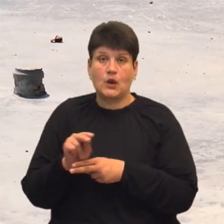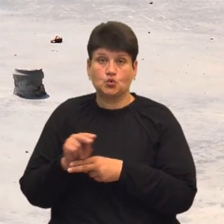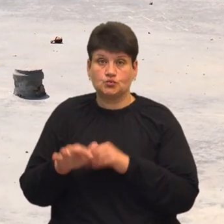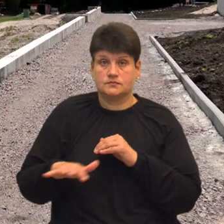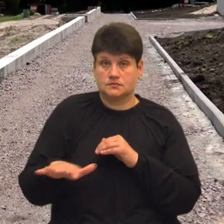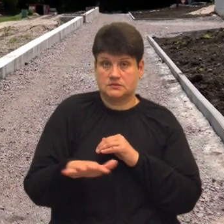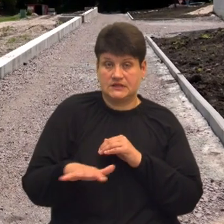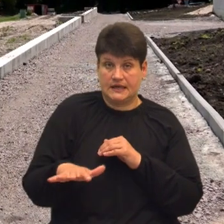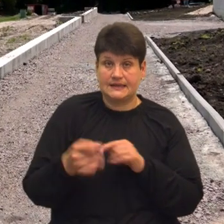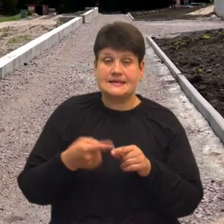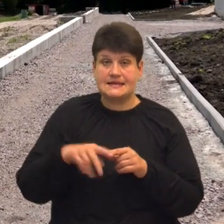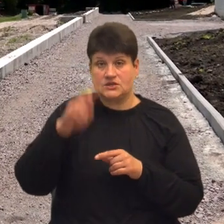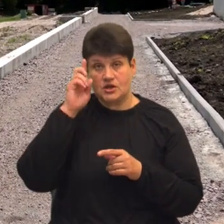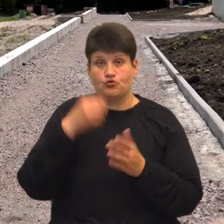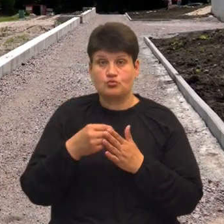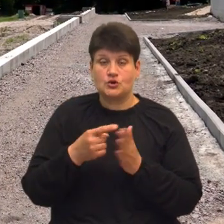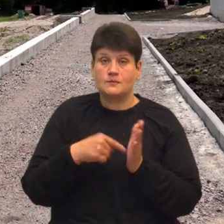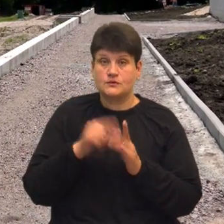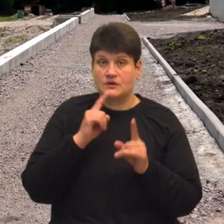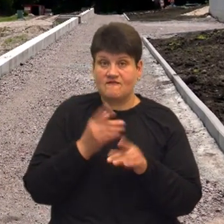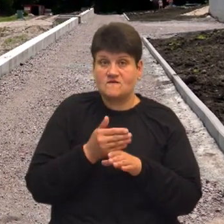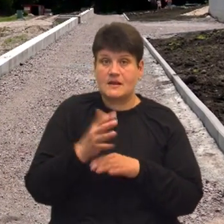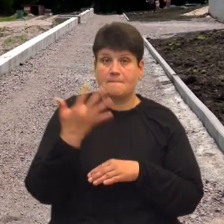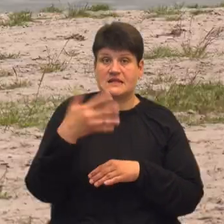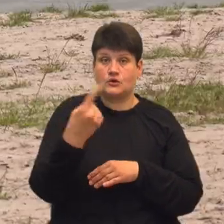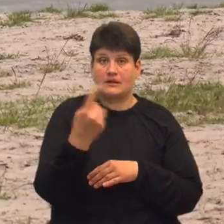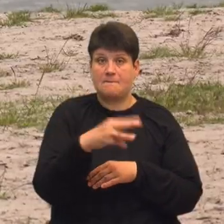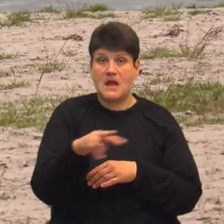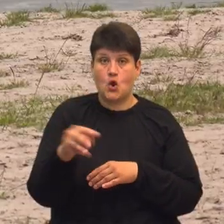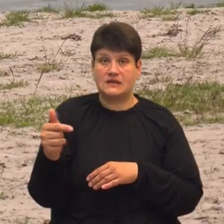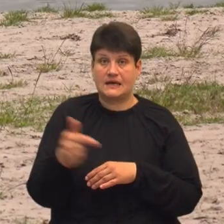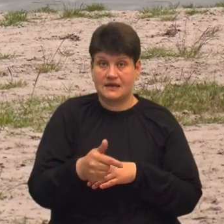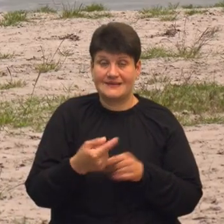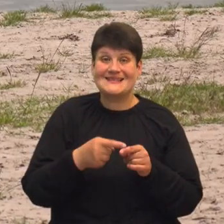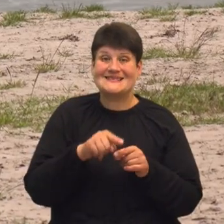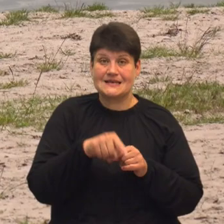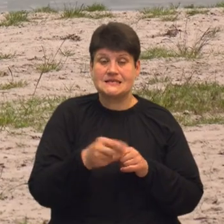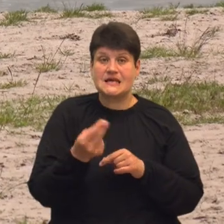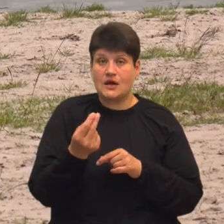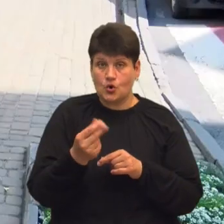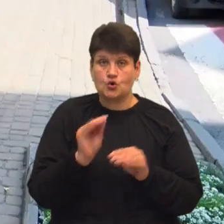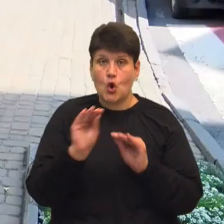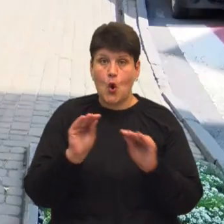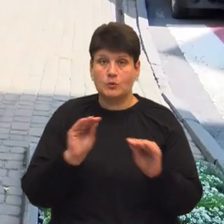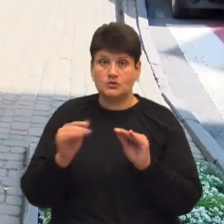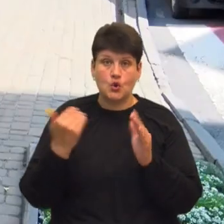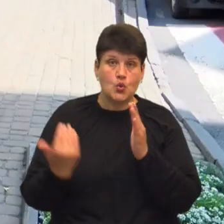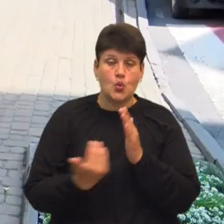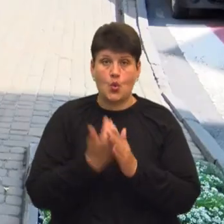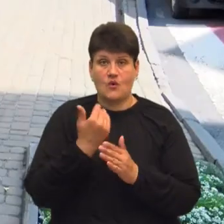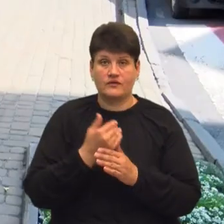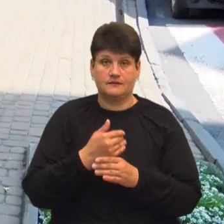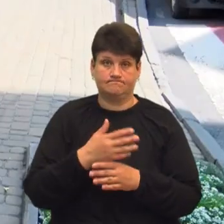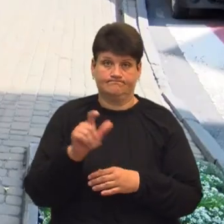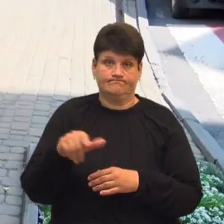з державного бюджету та бюджету міськради виділили 51 мільйон гривень. За ці гроші, зокрема, облаштуючі нові громадські вбиральні,